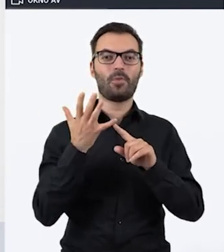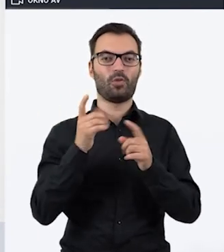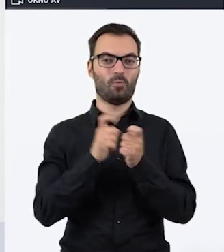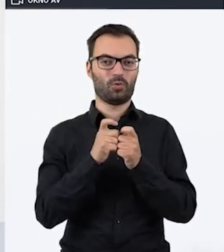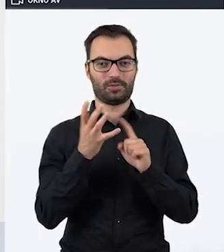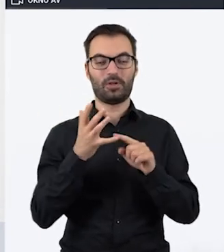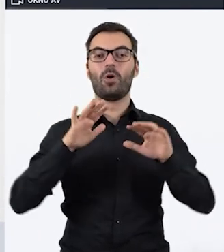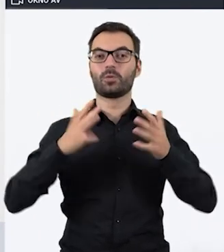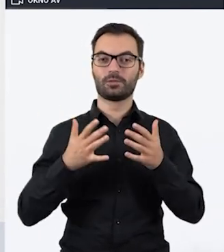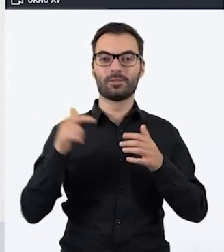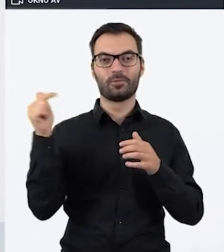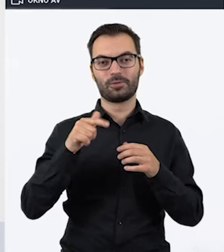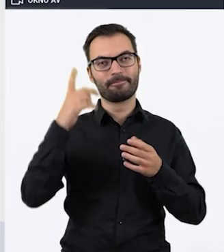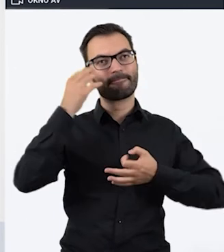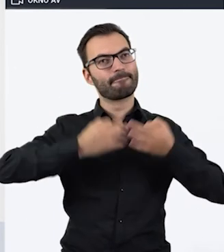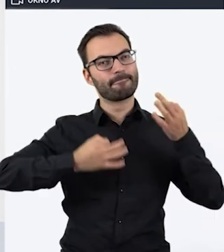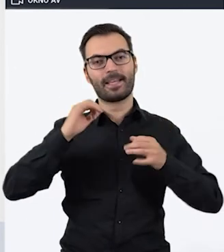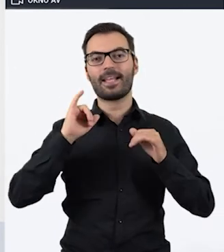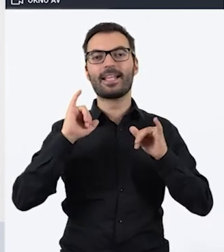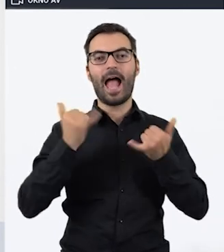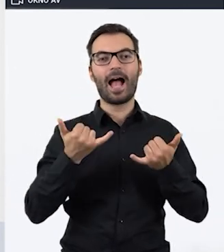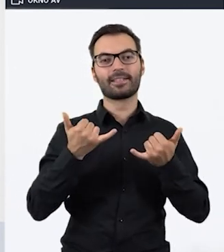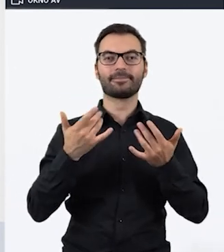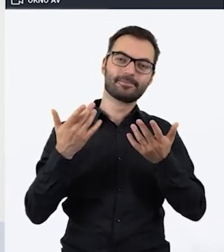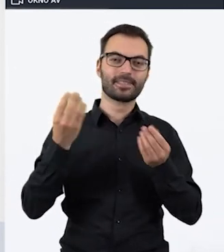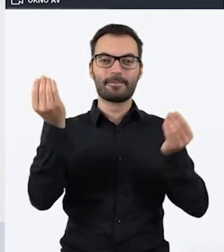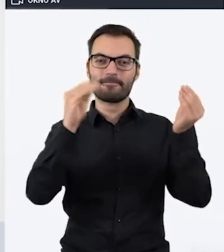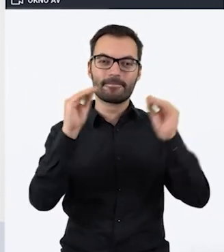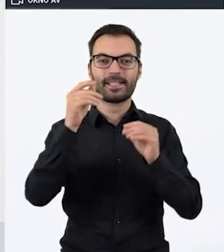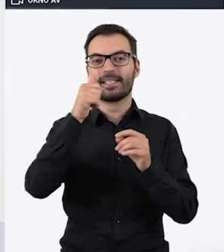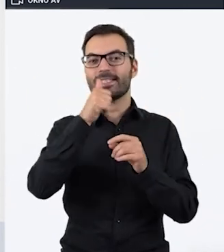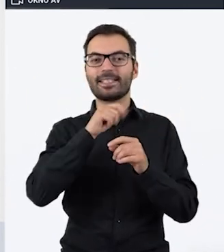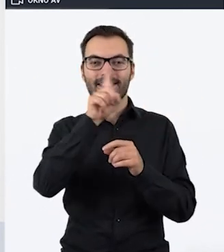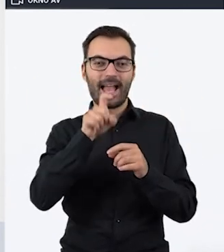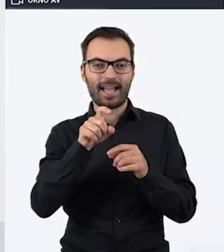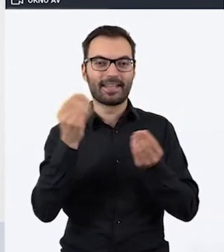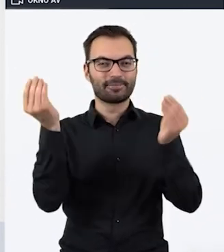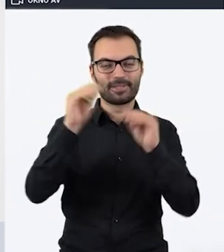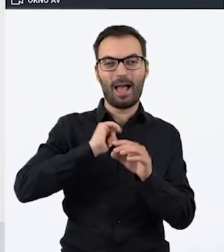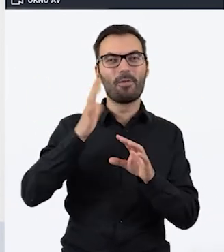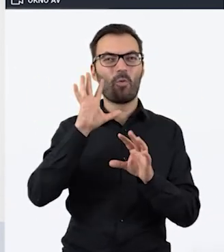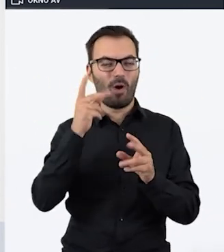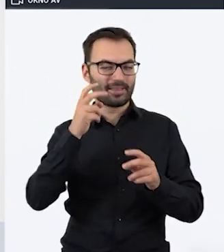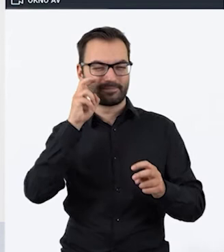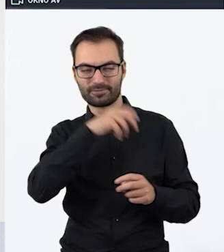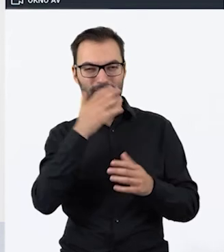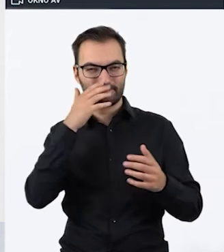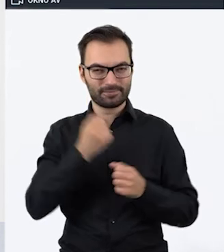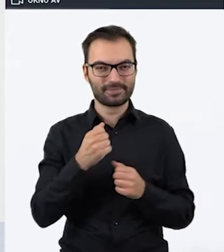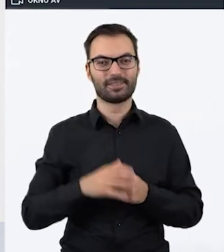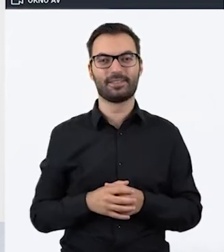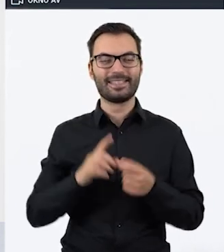piąty punkt, czyli trzeba było się zastanowić, w jaką formę ubierzemy te nasze zagadki, żeby one były bardziej atrakcyjne i